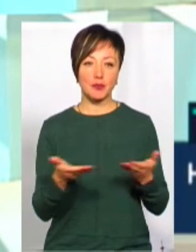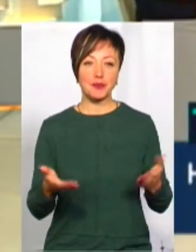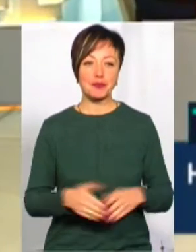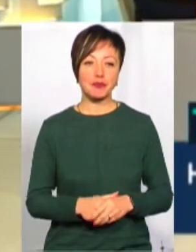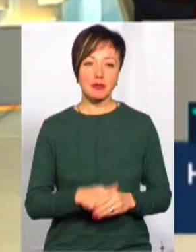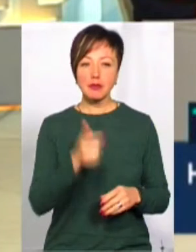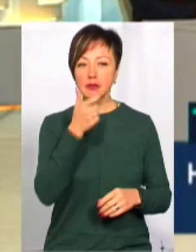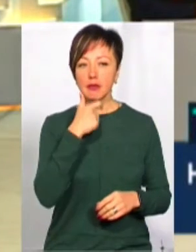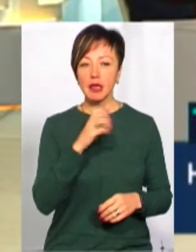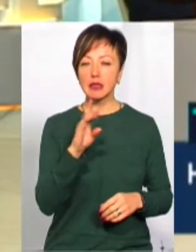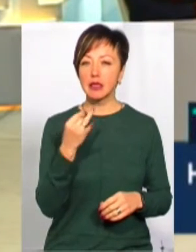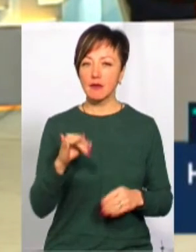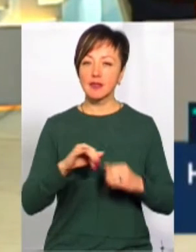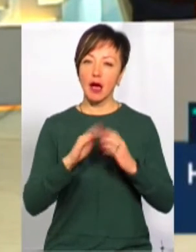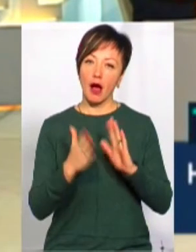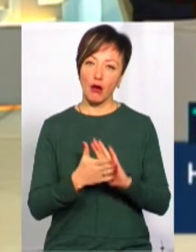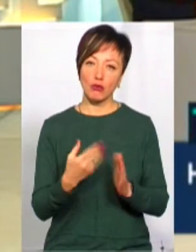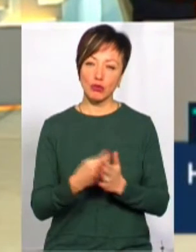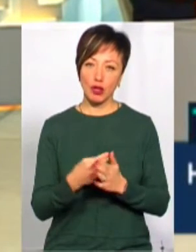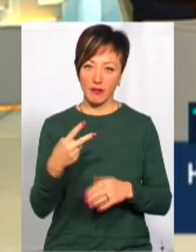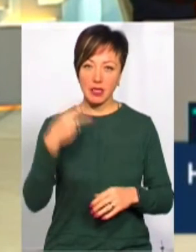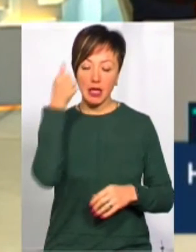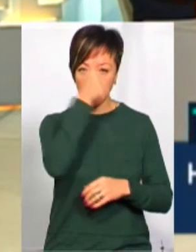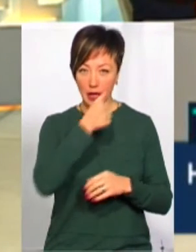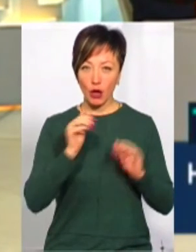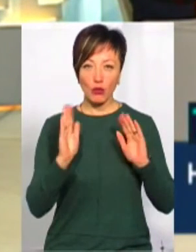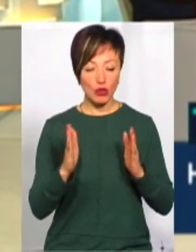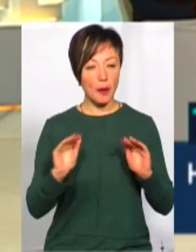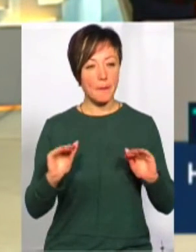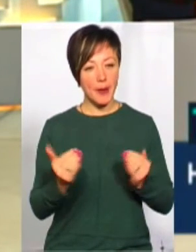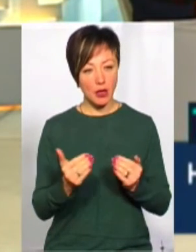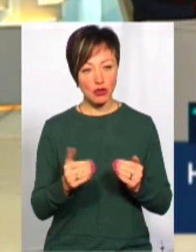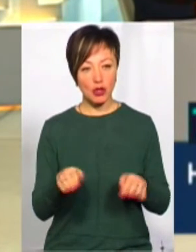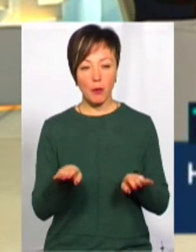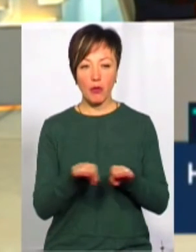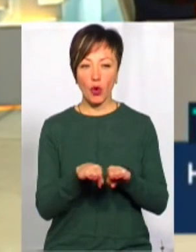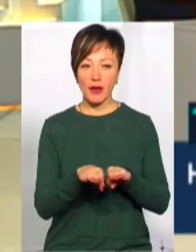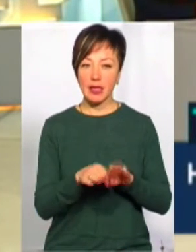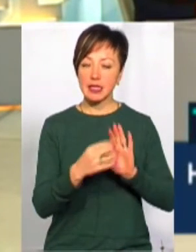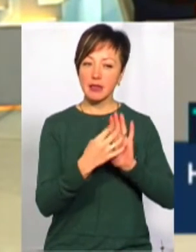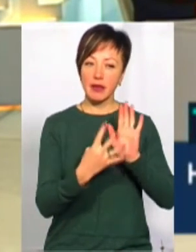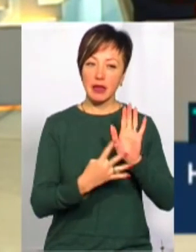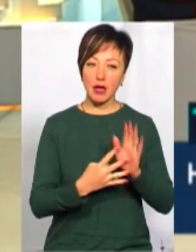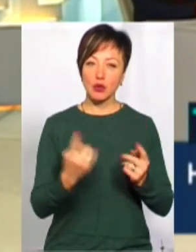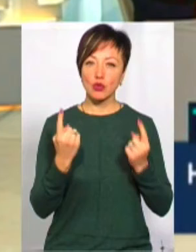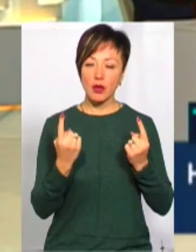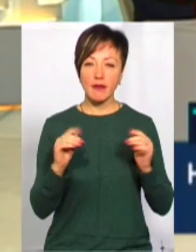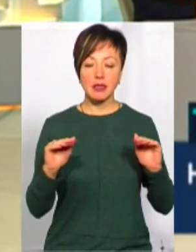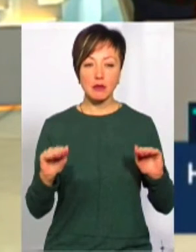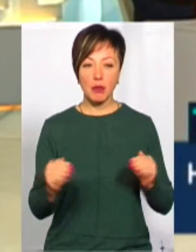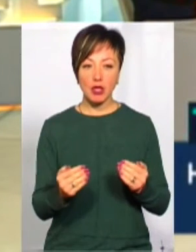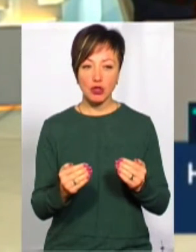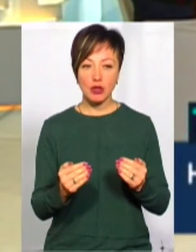Пане Сергію, у загальному бюджет на 20-й буде менший, але поперівняно з 19-м, соцієве зменшення,